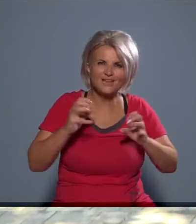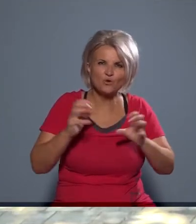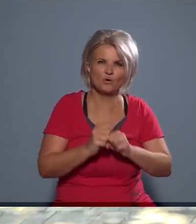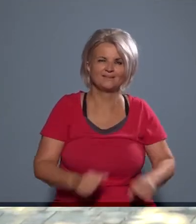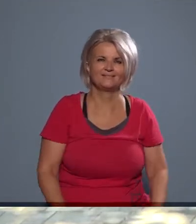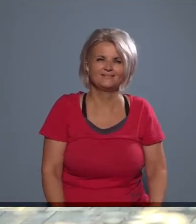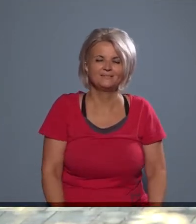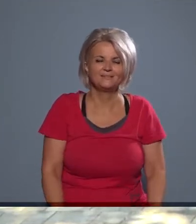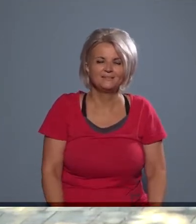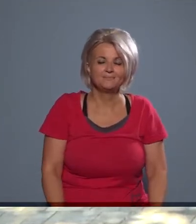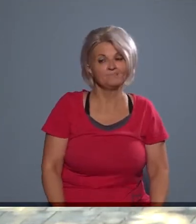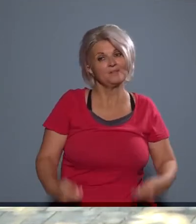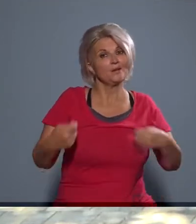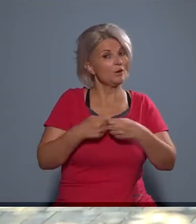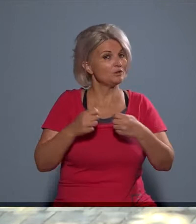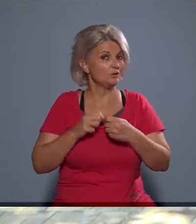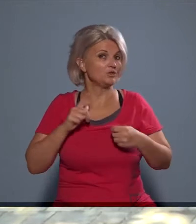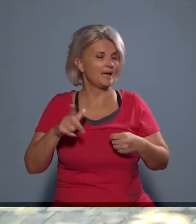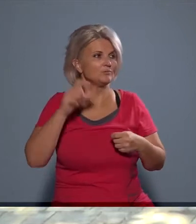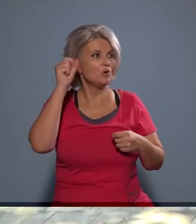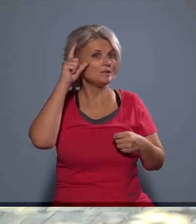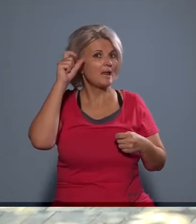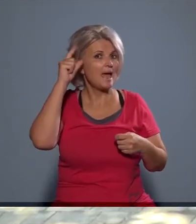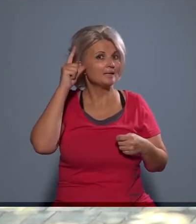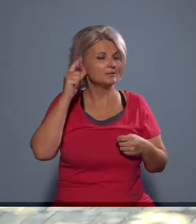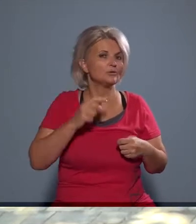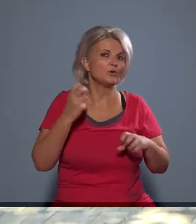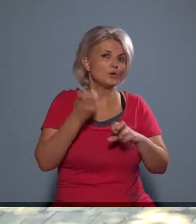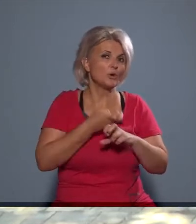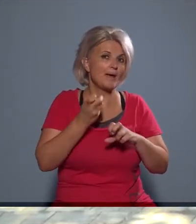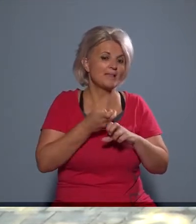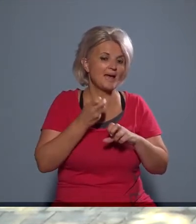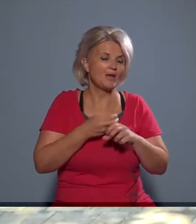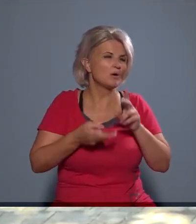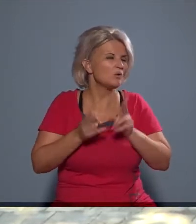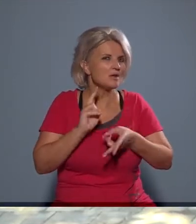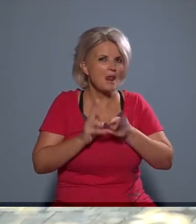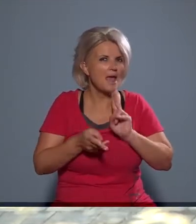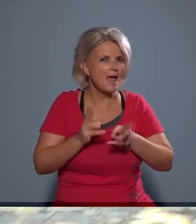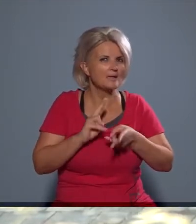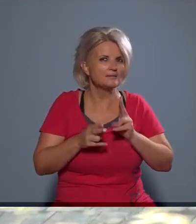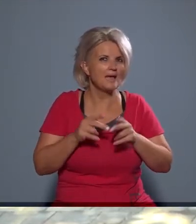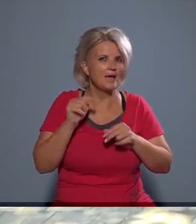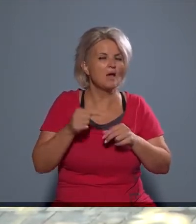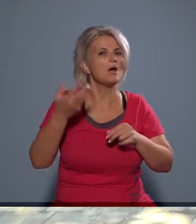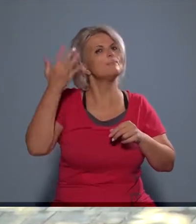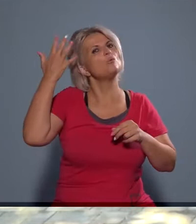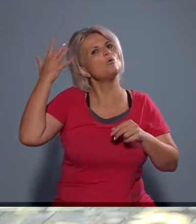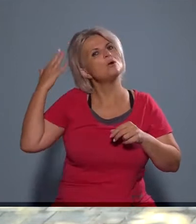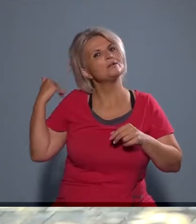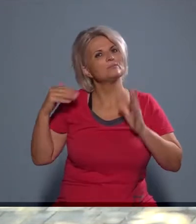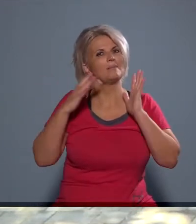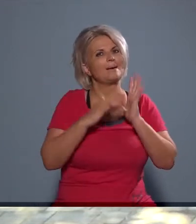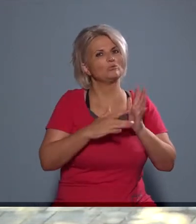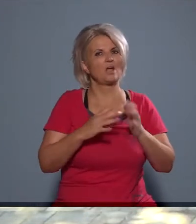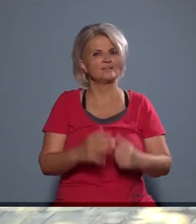összegyúrni. És igazából közösen ötleteltünk, hogy akkor kőbányának hogyan lehetne reflektálni